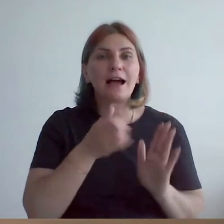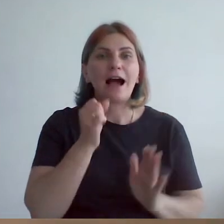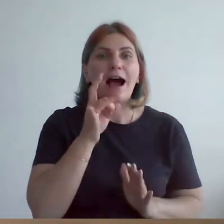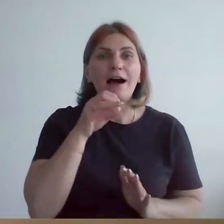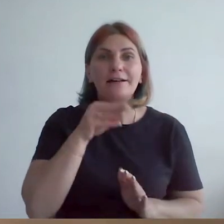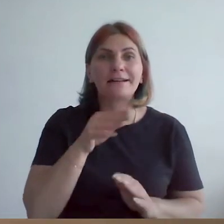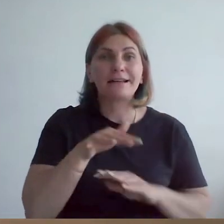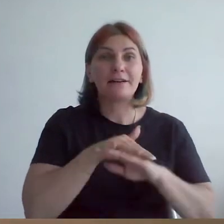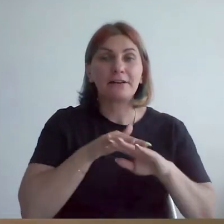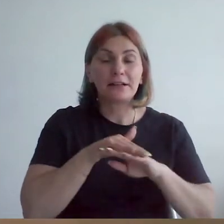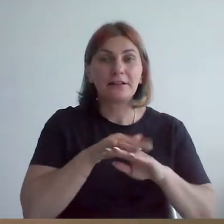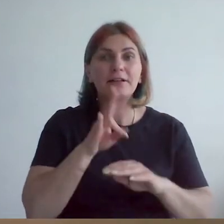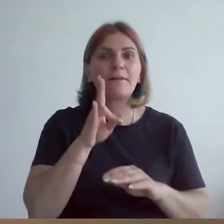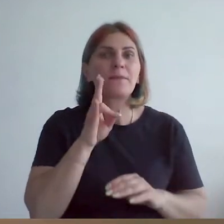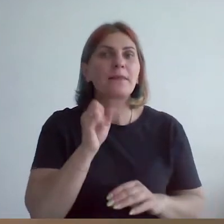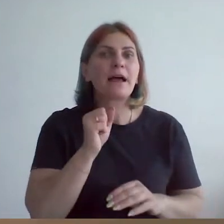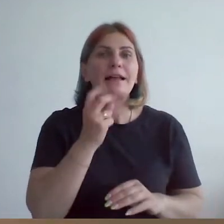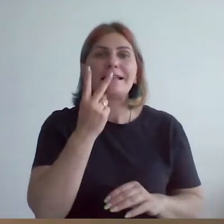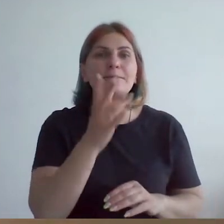несмотря на отсутствие